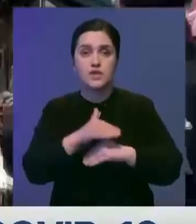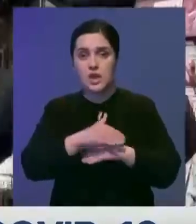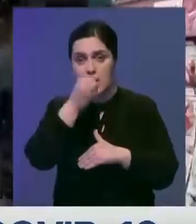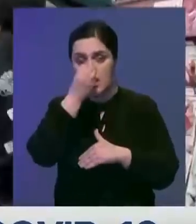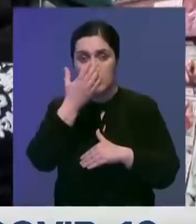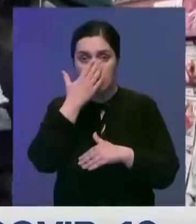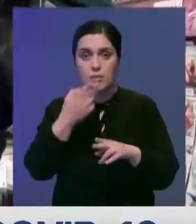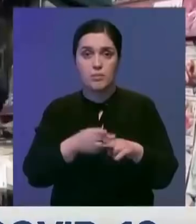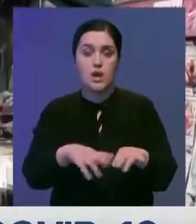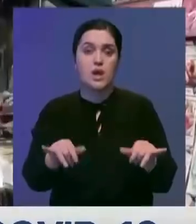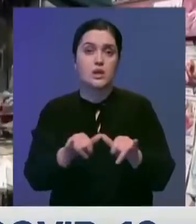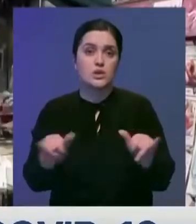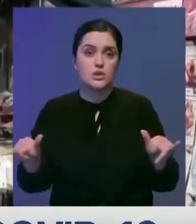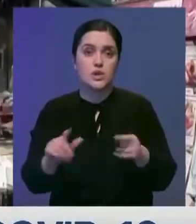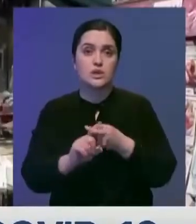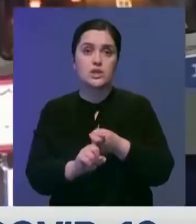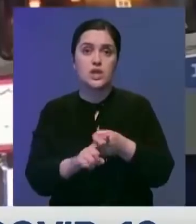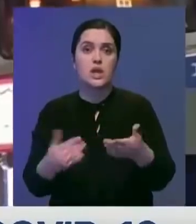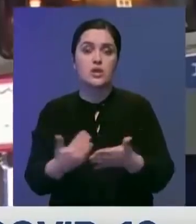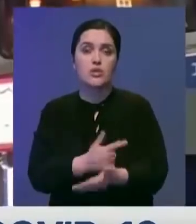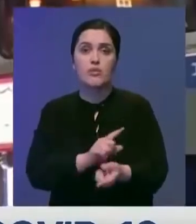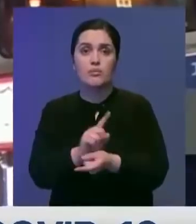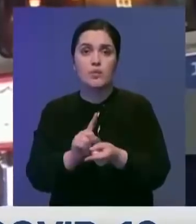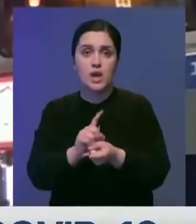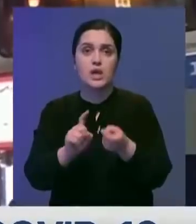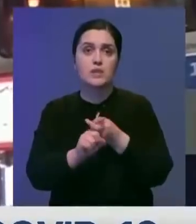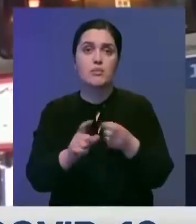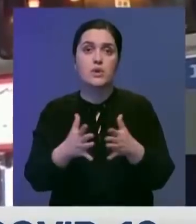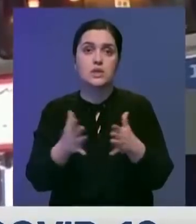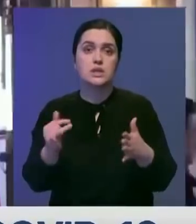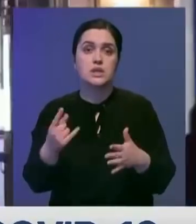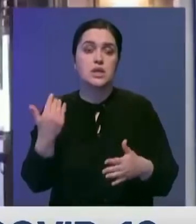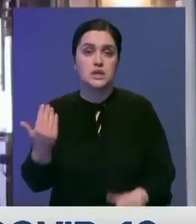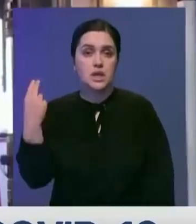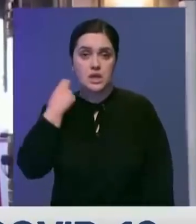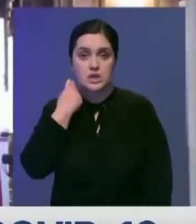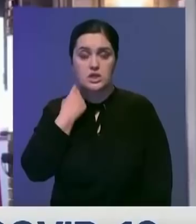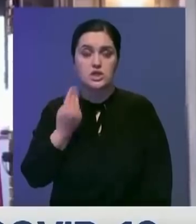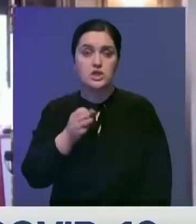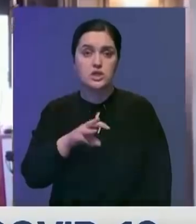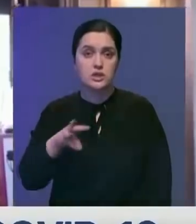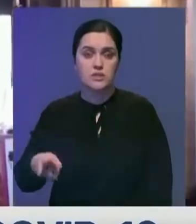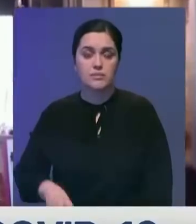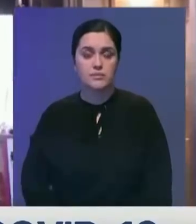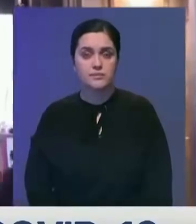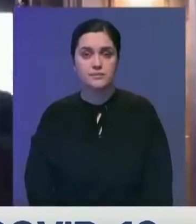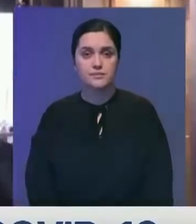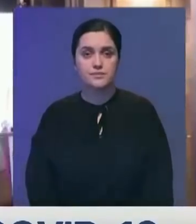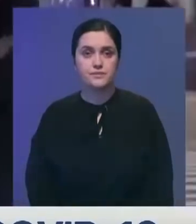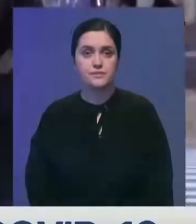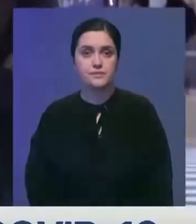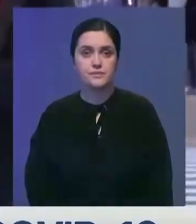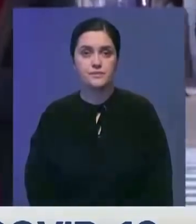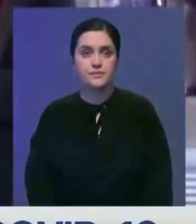вечера. В Японии, к слову, растет число заражений и новыми мутациями вируса, большинство из которых британский штамм.